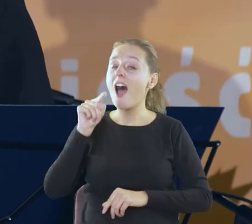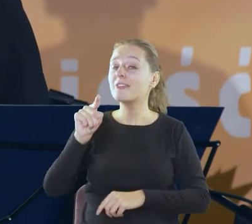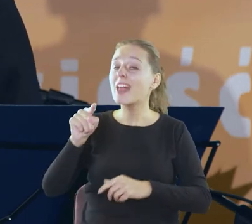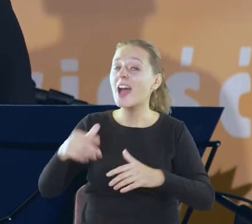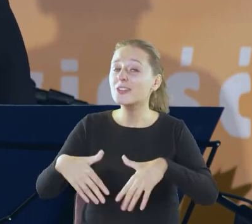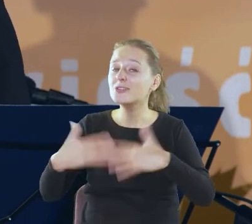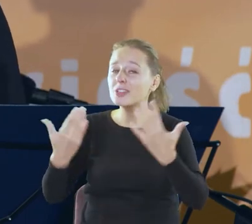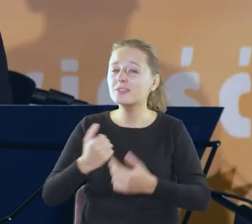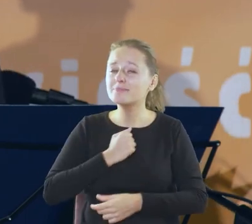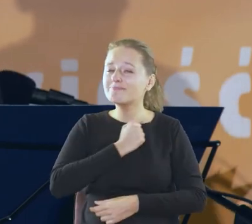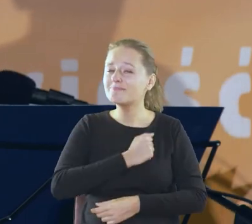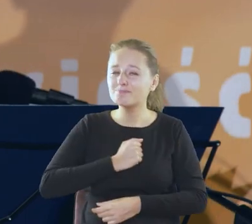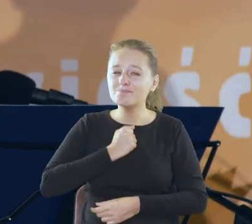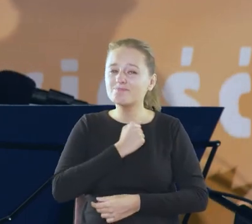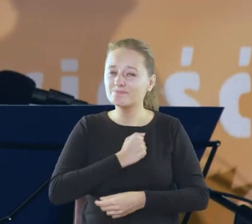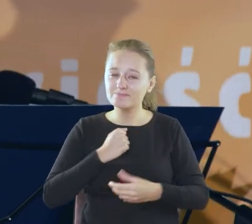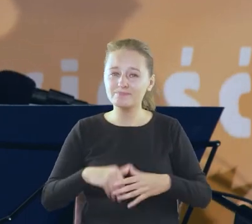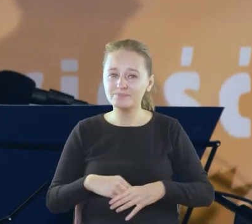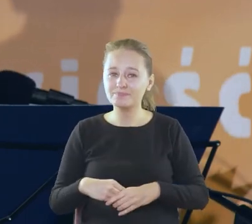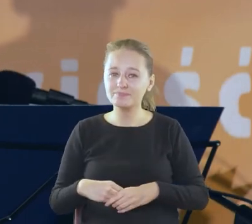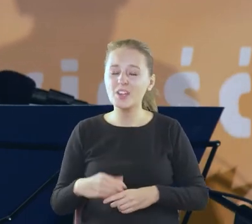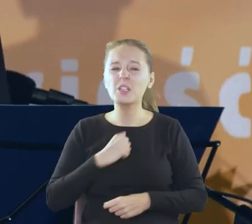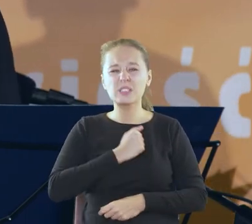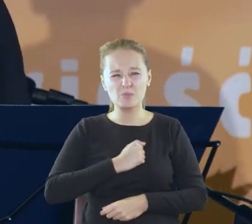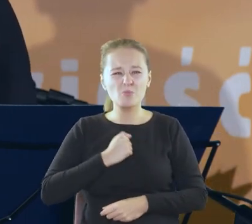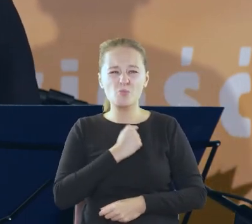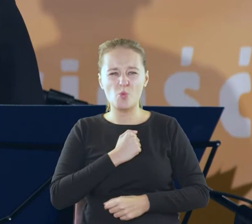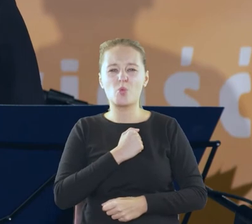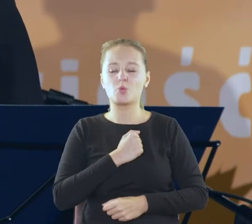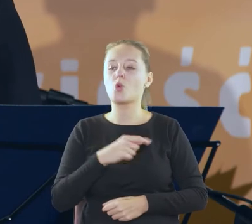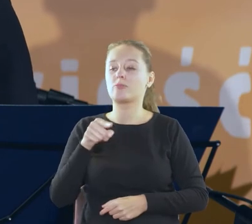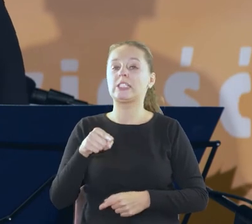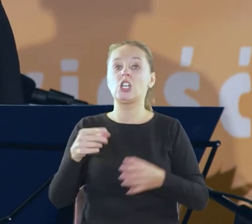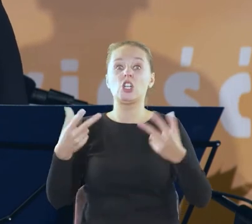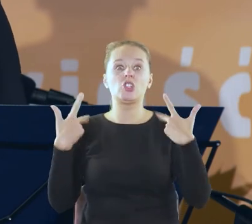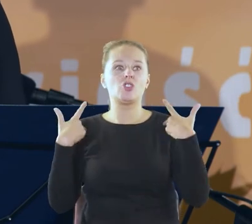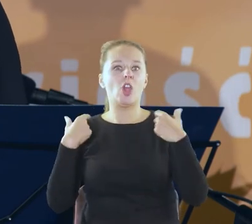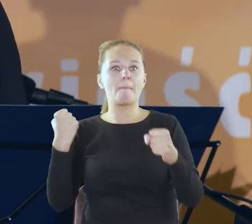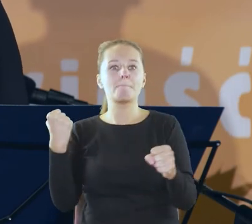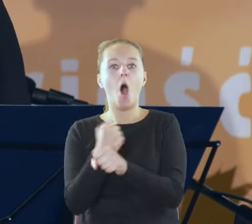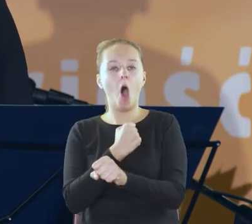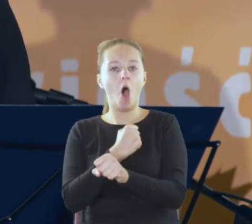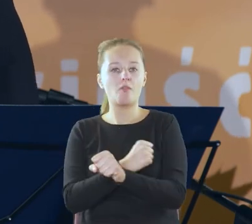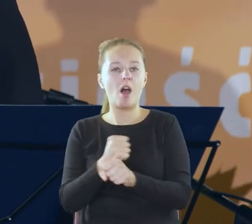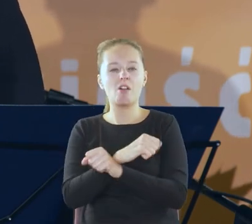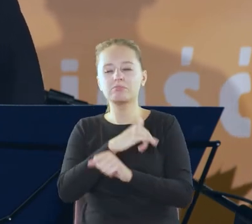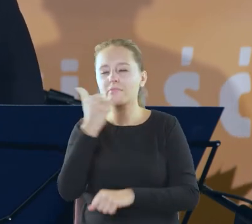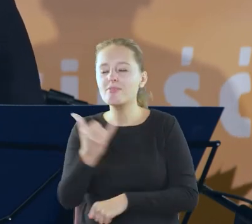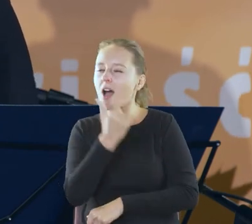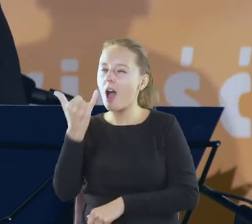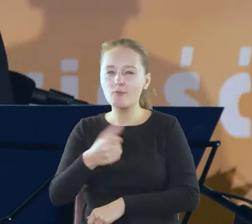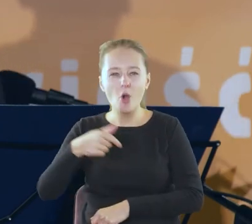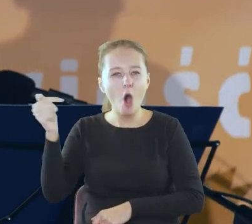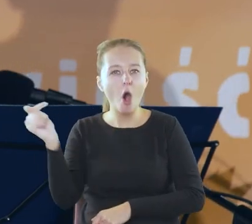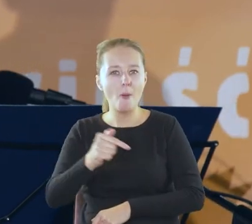się robi troszkę troszkę tego życia poważnego przeżytego zawsze w obowiązku